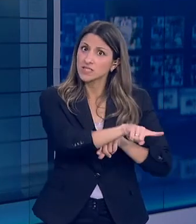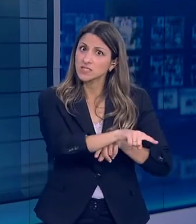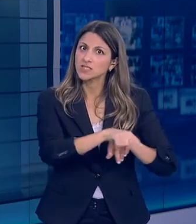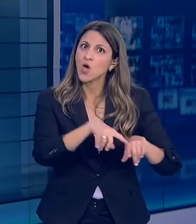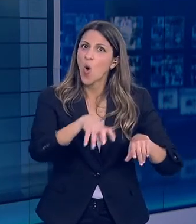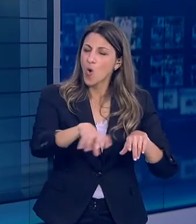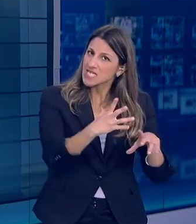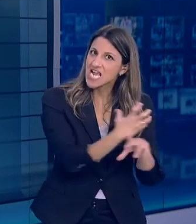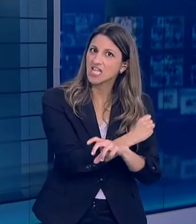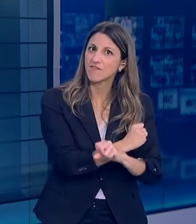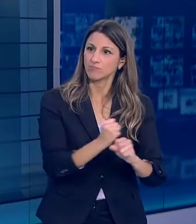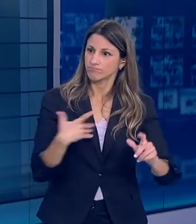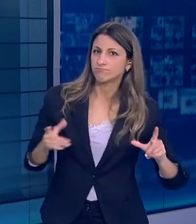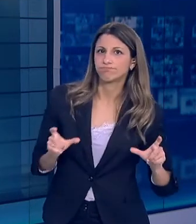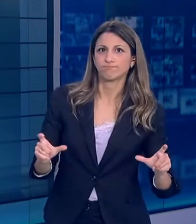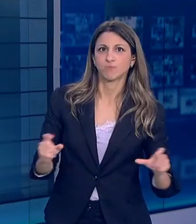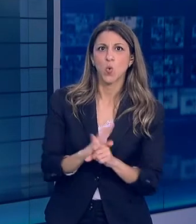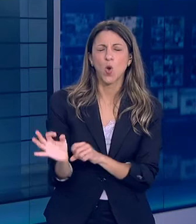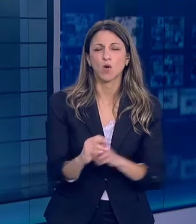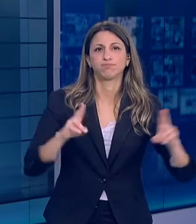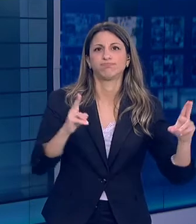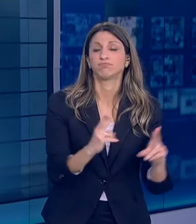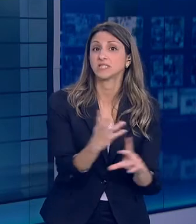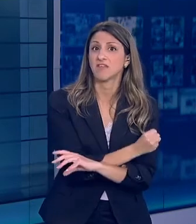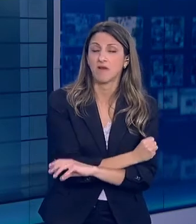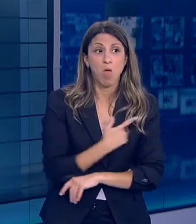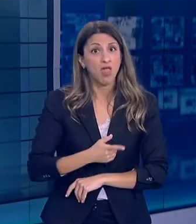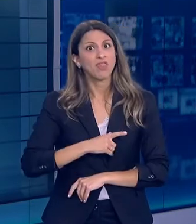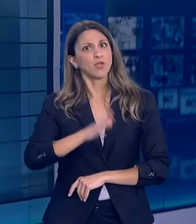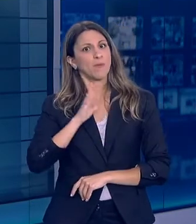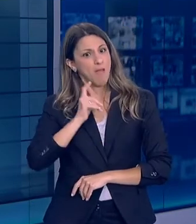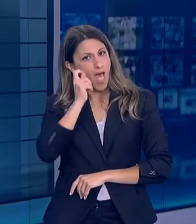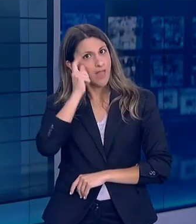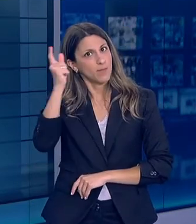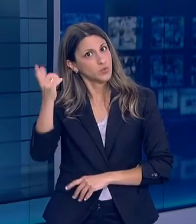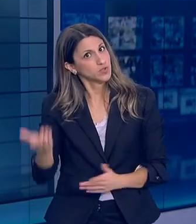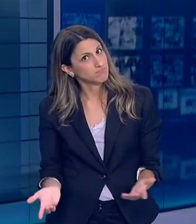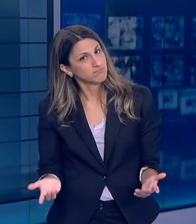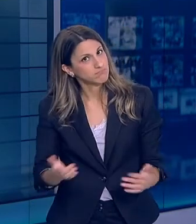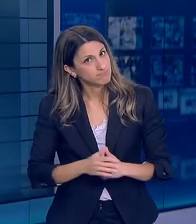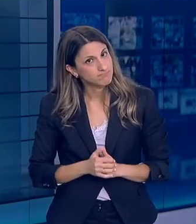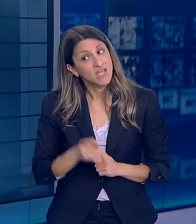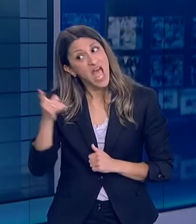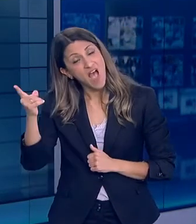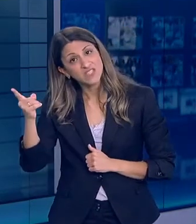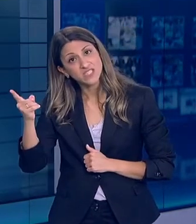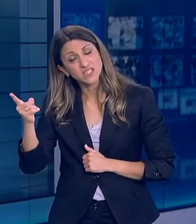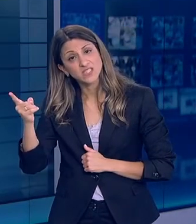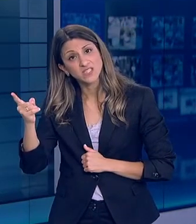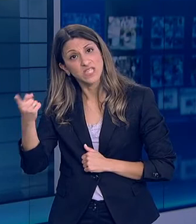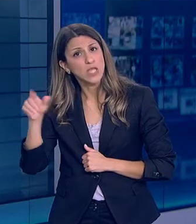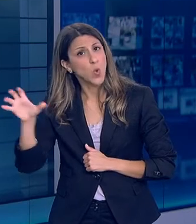δημόσια υγεία παραμένει στην υπηρεσία των πολιτών και του λαού Και νομίζω συνεργάζεται με την πολιτεία Και βάζει επιστημονικούς κανόνες